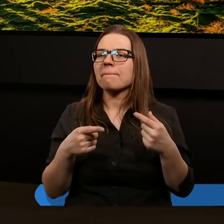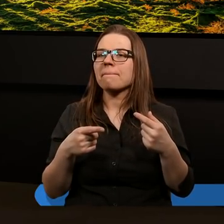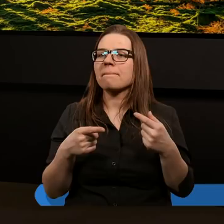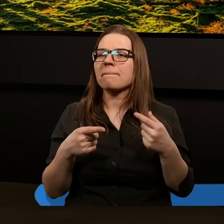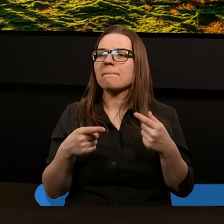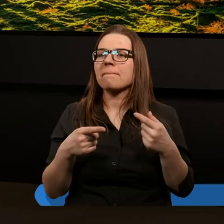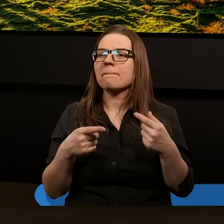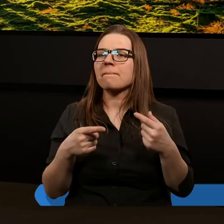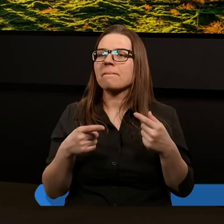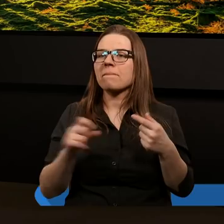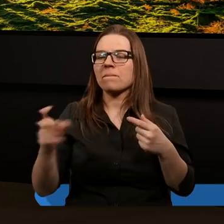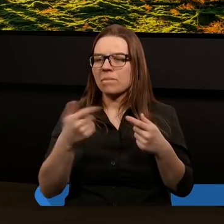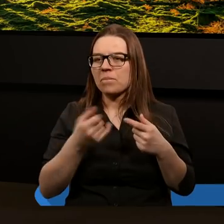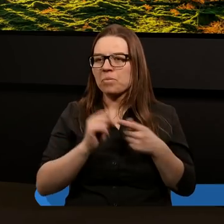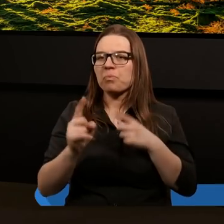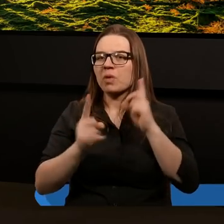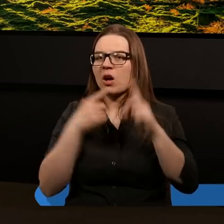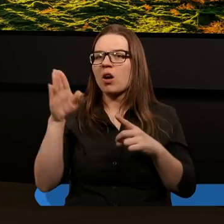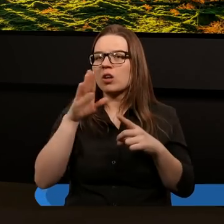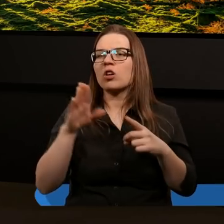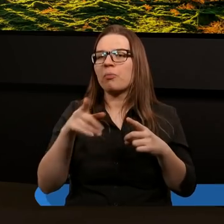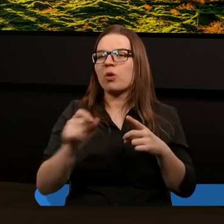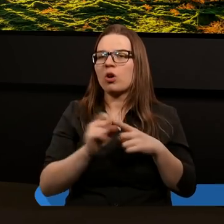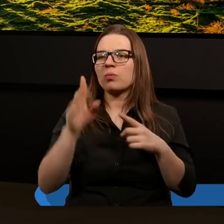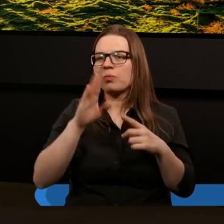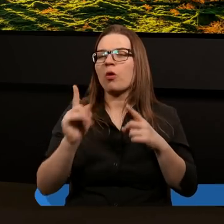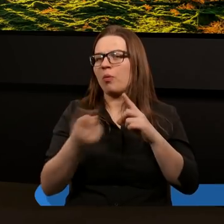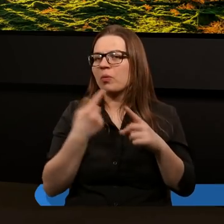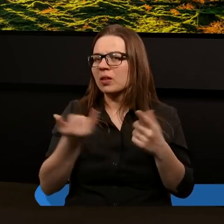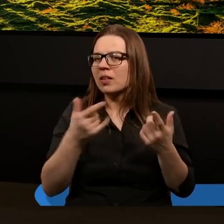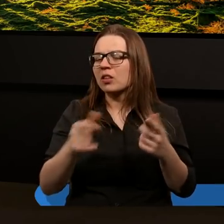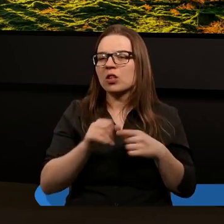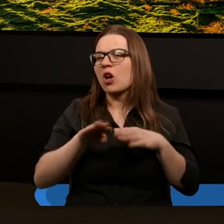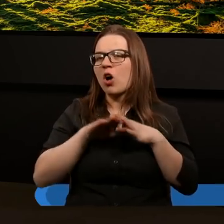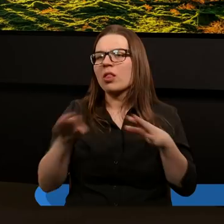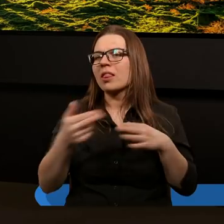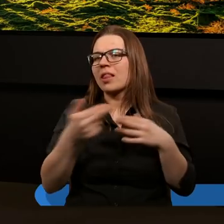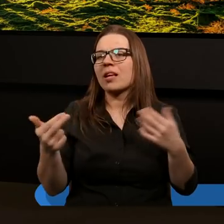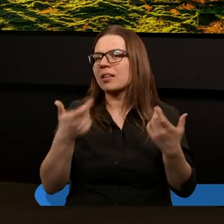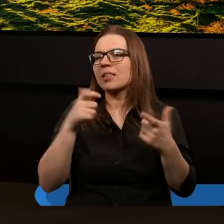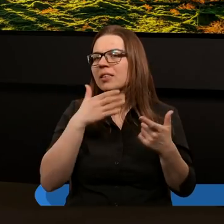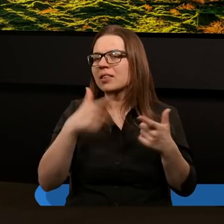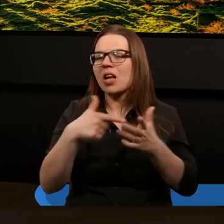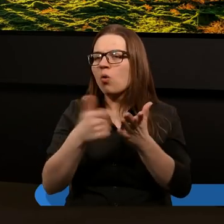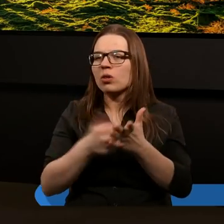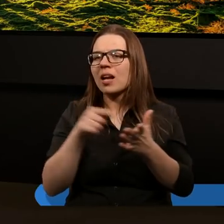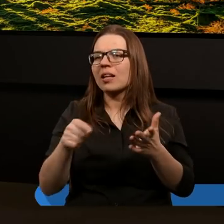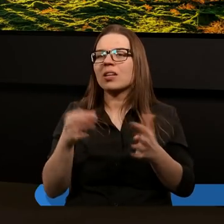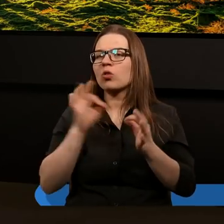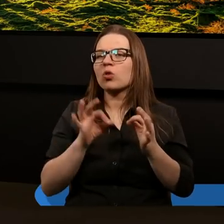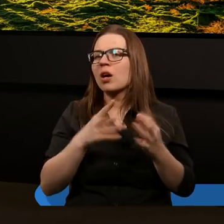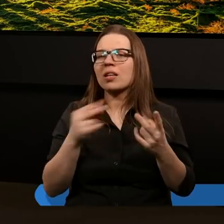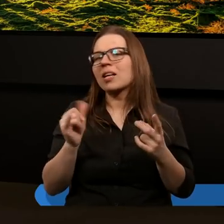czy zło zawsze pochodzi od Boga? Czy zło od Boga pochodzi? To jest odrębny temat. My tutaj nie ustalamy tego